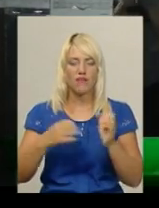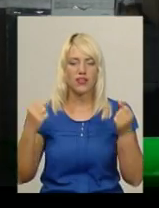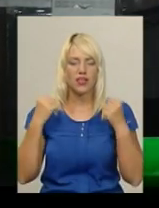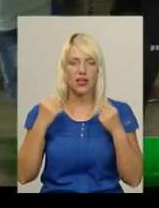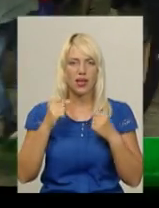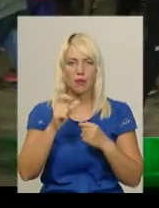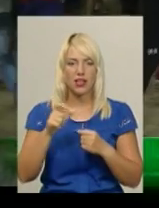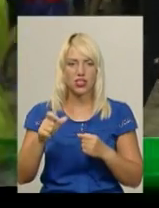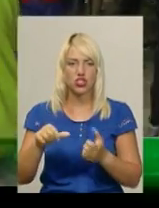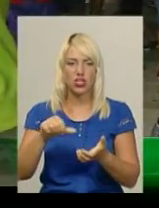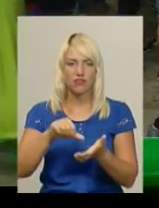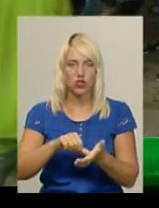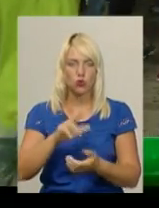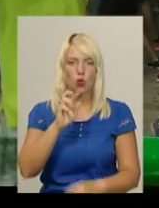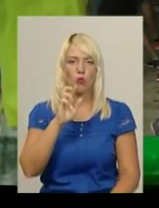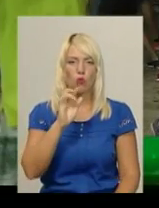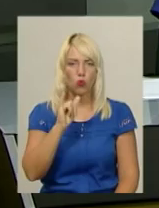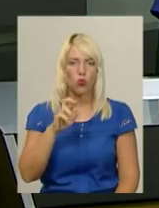дорослому турнірі з боксу в Будапешті.